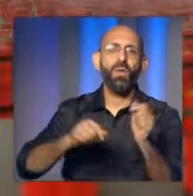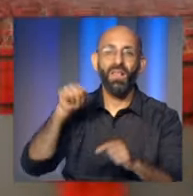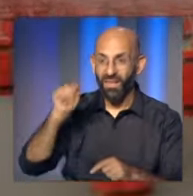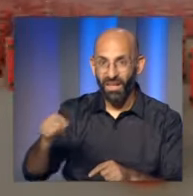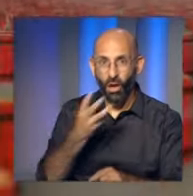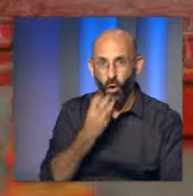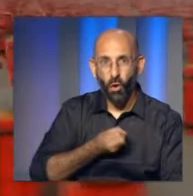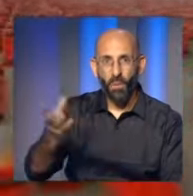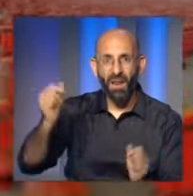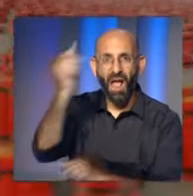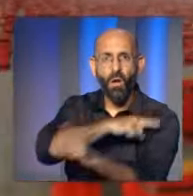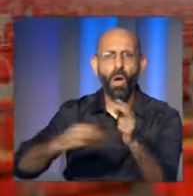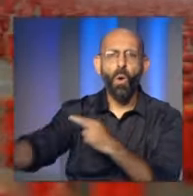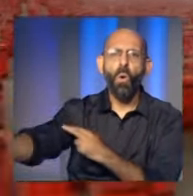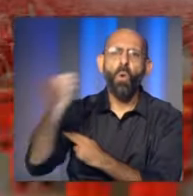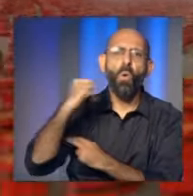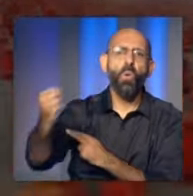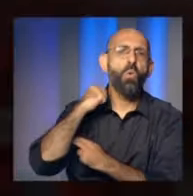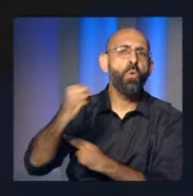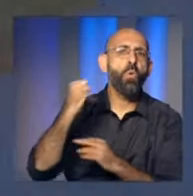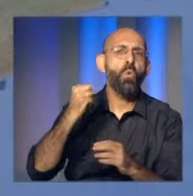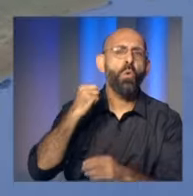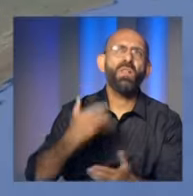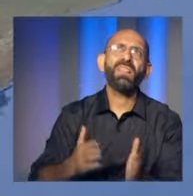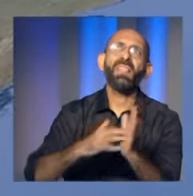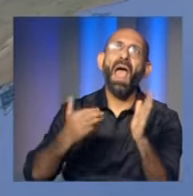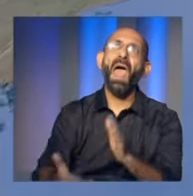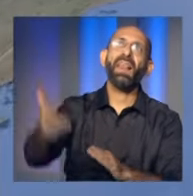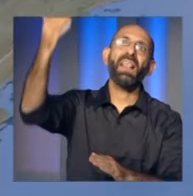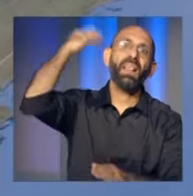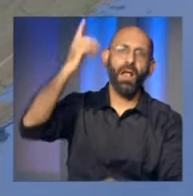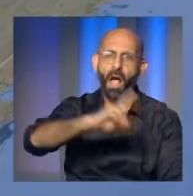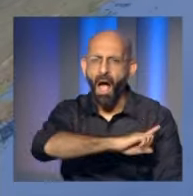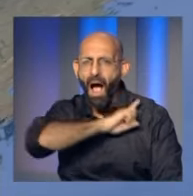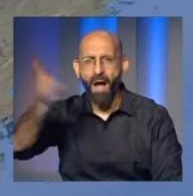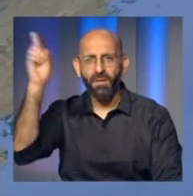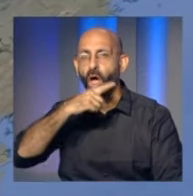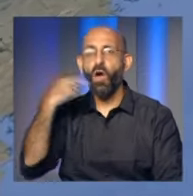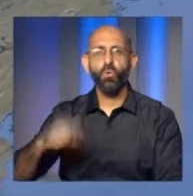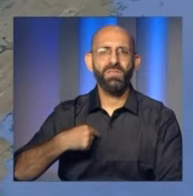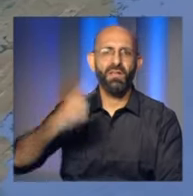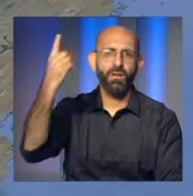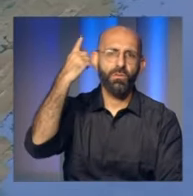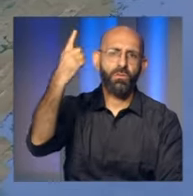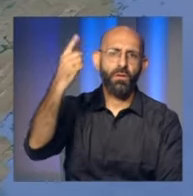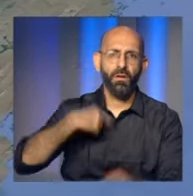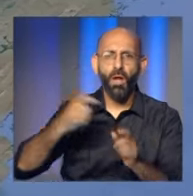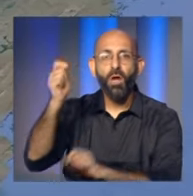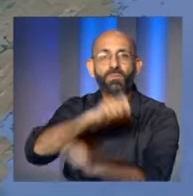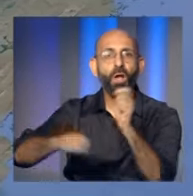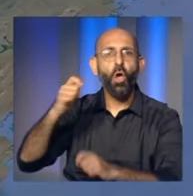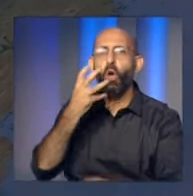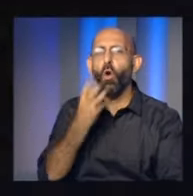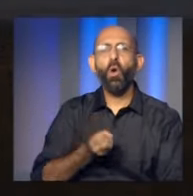قنبلة القيصر أم نووية وهي أقوى قنبلة نووية تم صنعها وتفجيرها على الإطلاق في